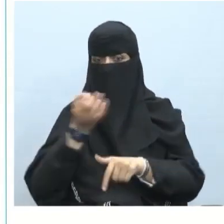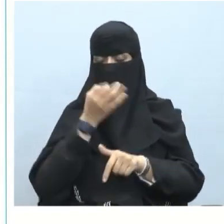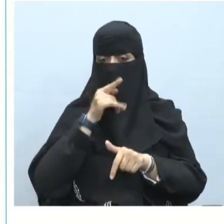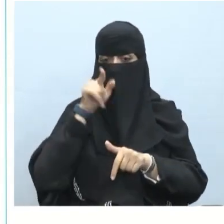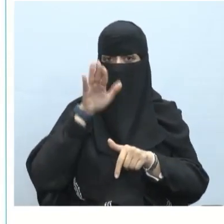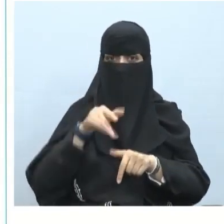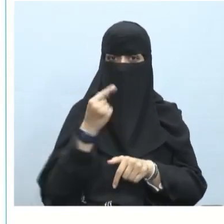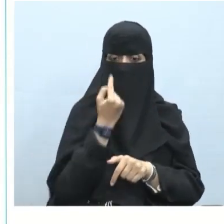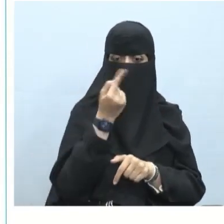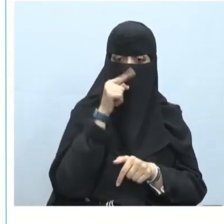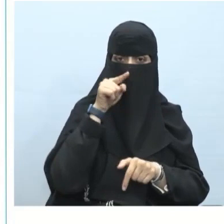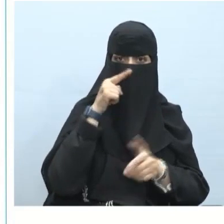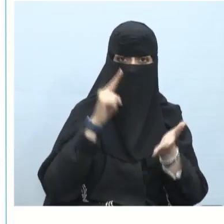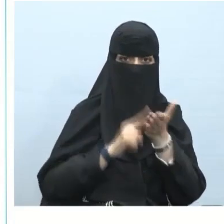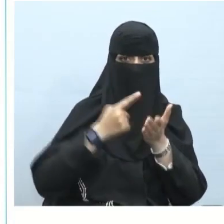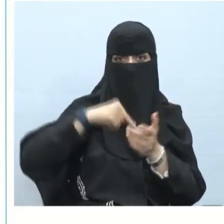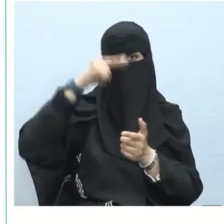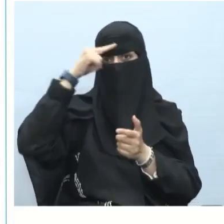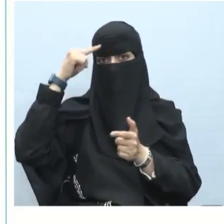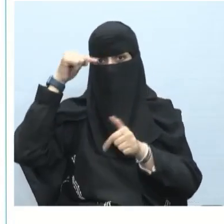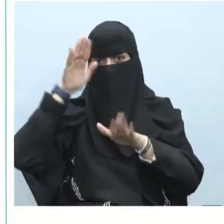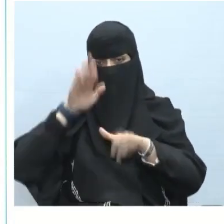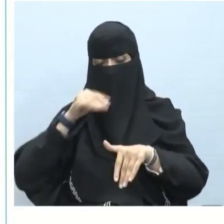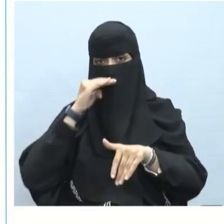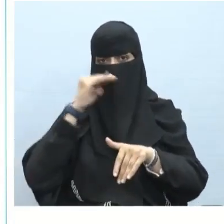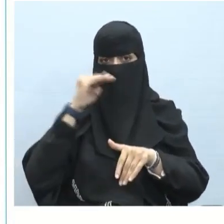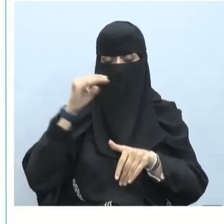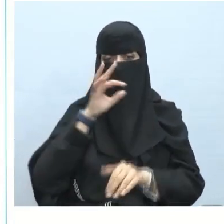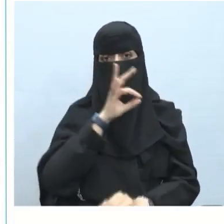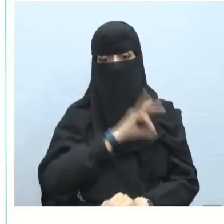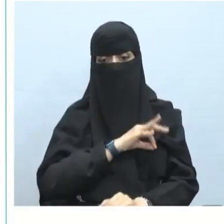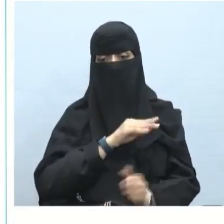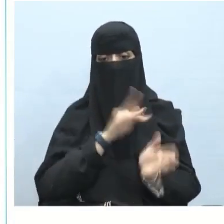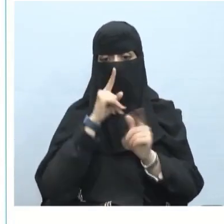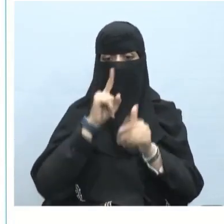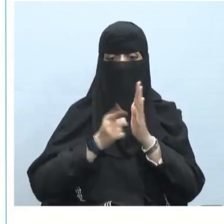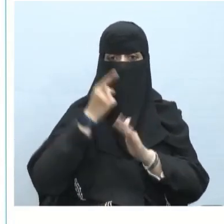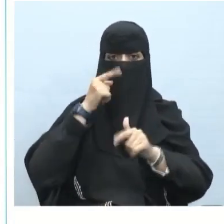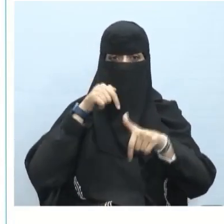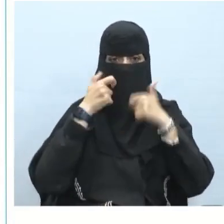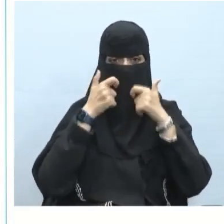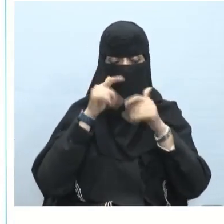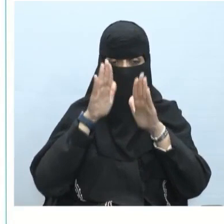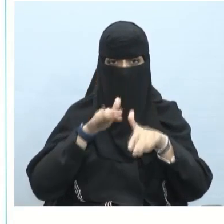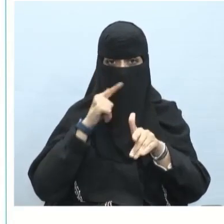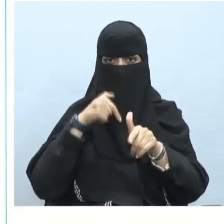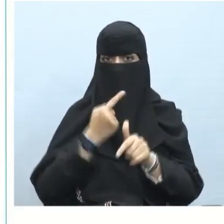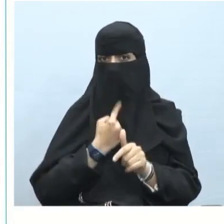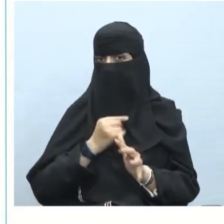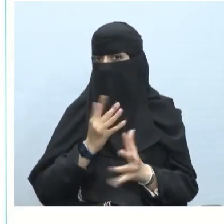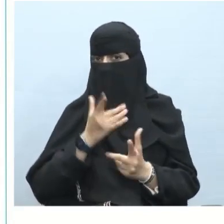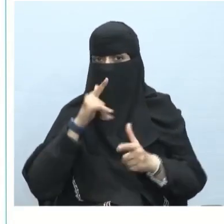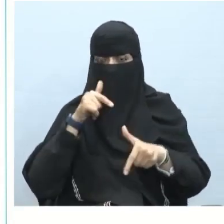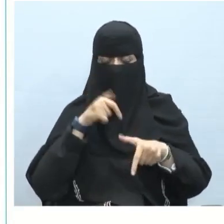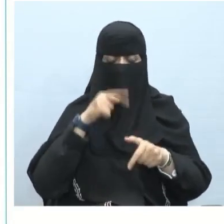هنا طلب مني أن أمثل لما يأتي في جمع المفيدة عليك أن تركز في المطلوب